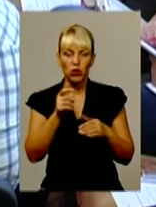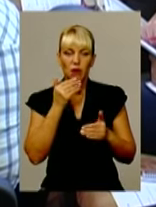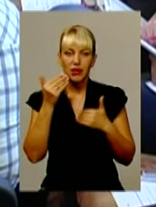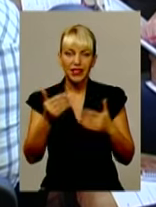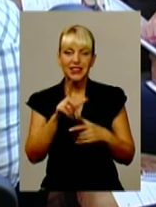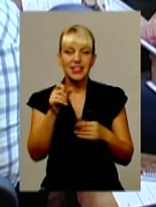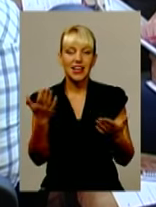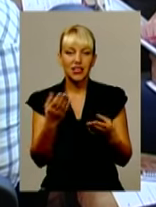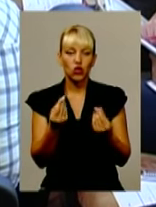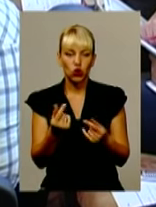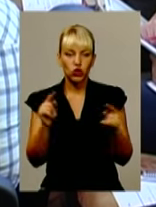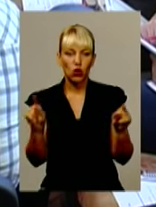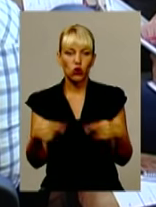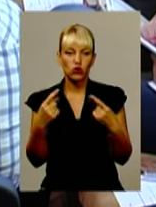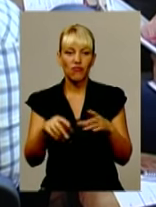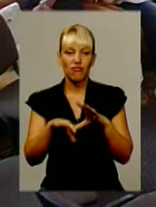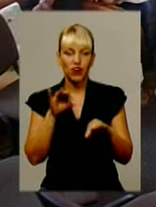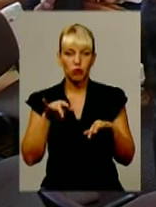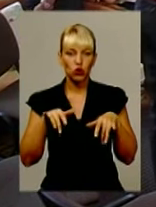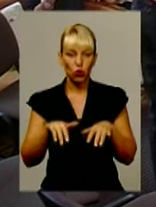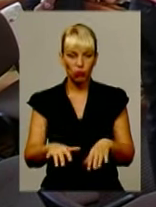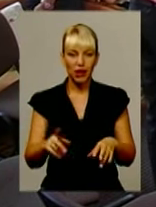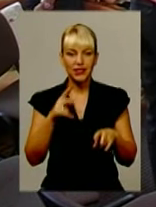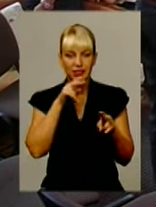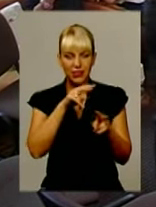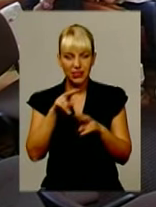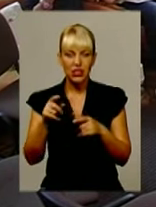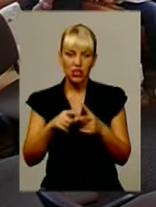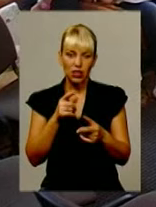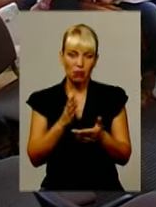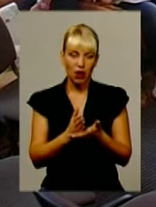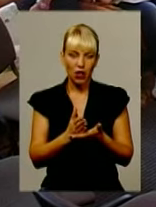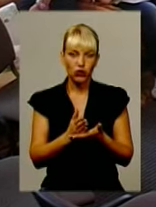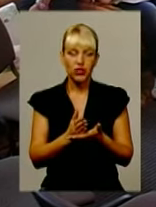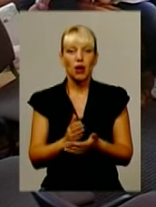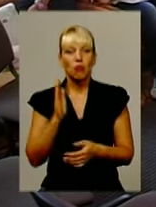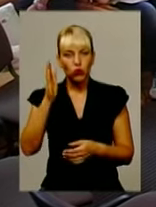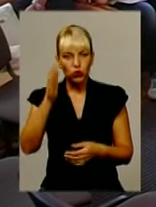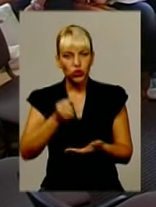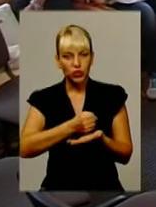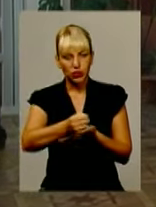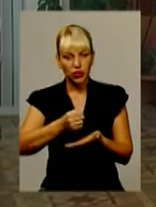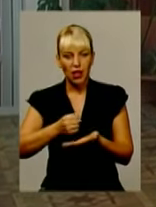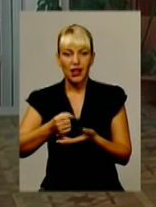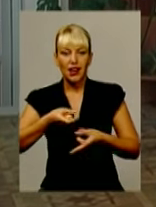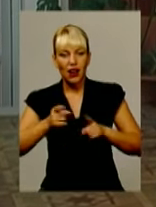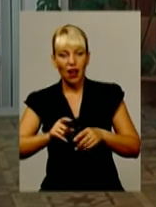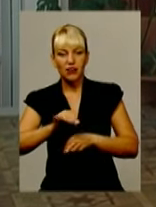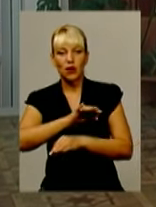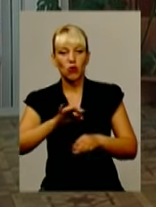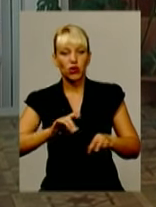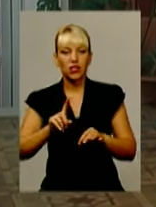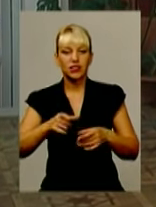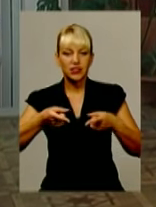кошти ті організовують виборчу кампанію, та стежити, чи мають потенційні народні обранці реальні проекти, які справді